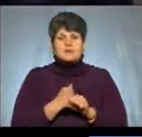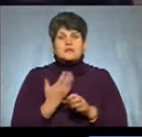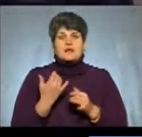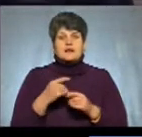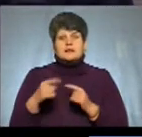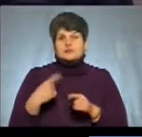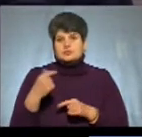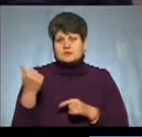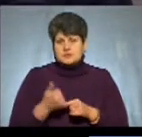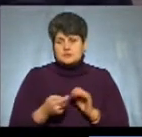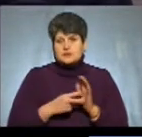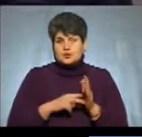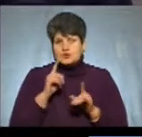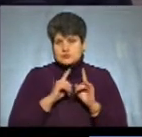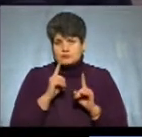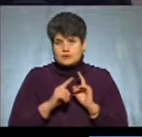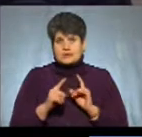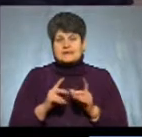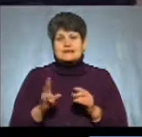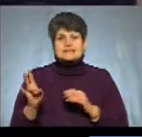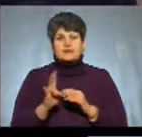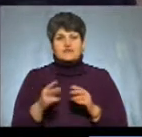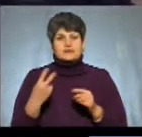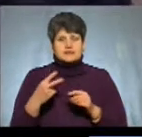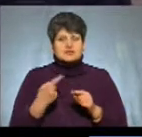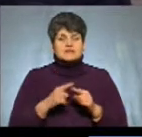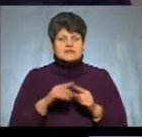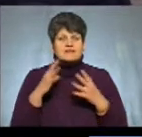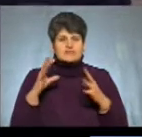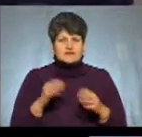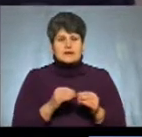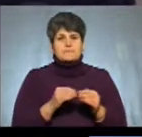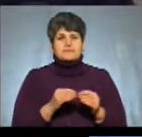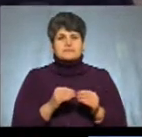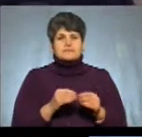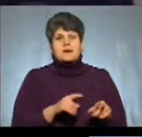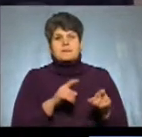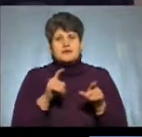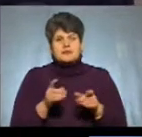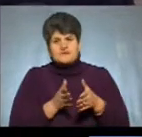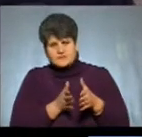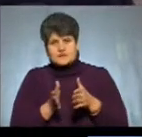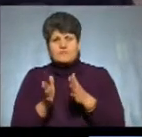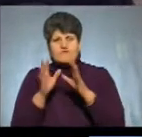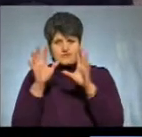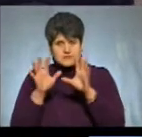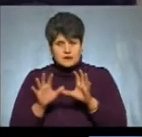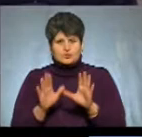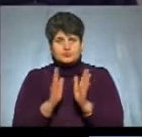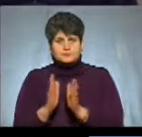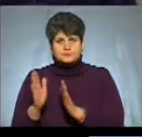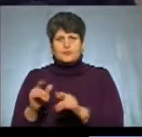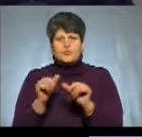плануються збори церковної двадцятки і так далі, щоб вже це все перейти в законне русло, щоб можна було оформити